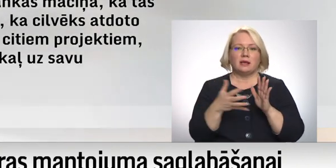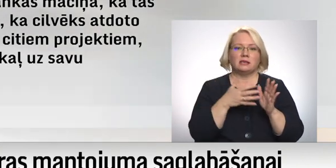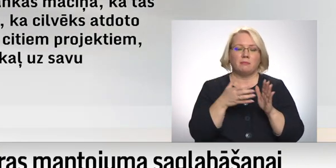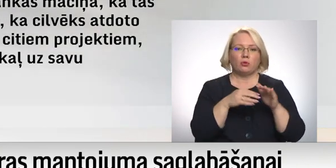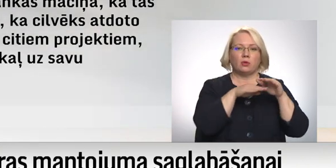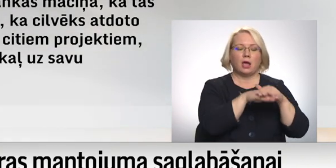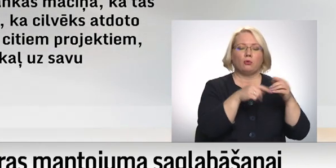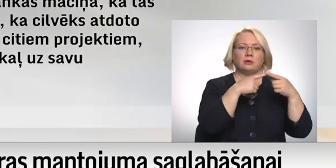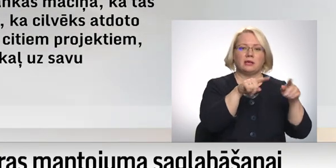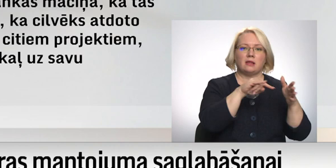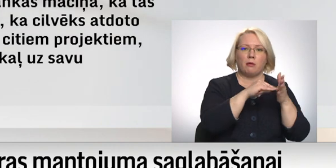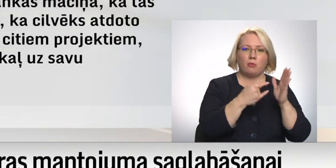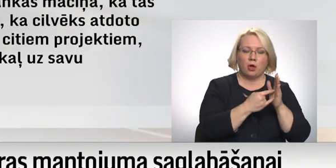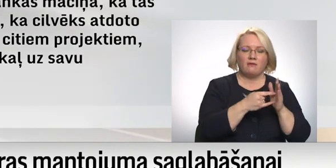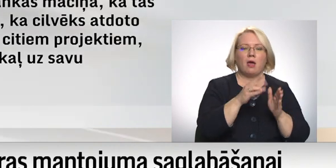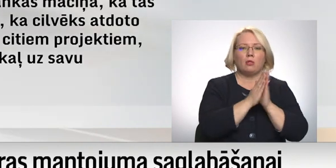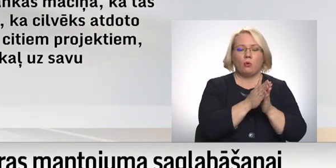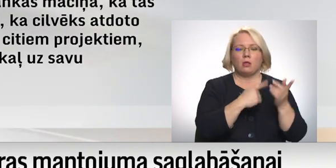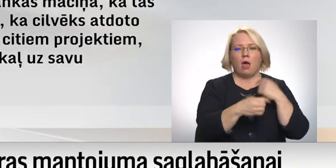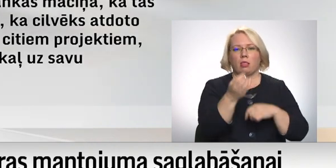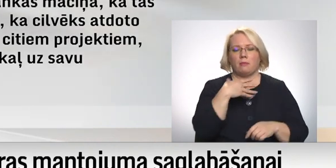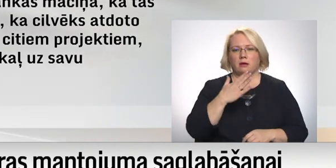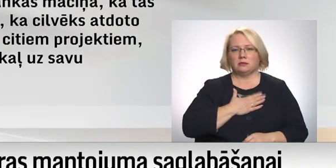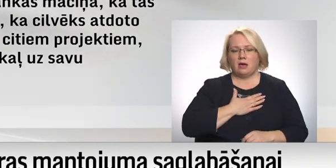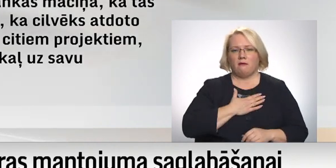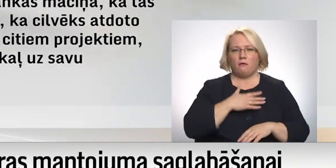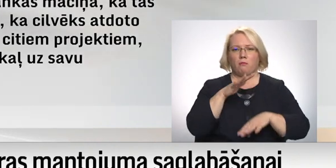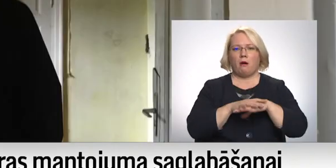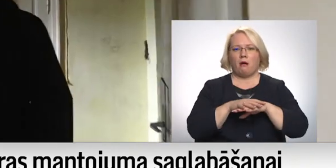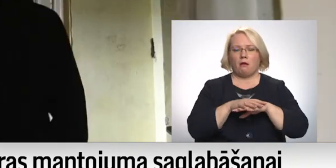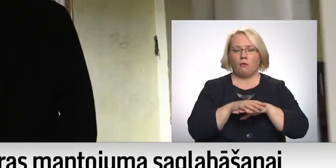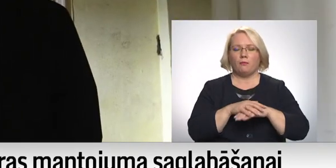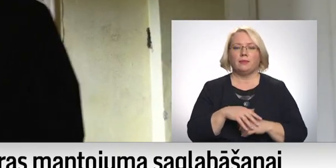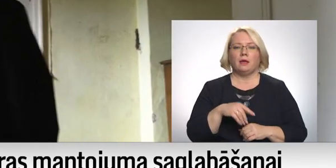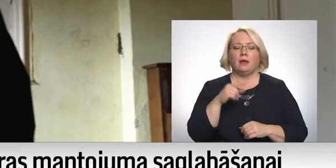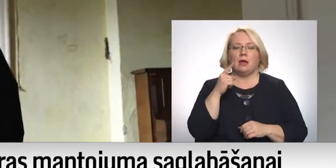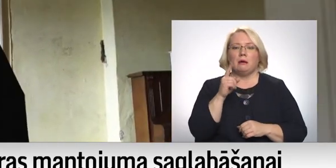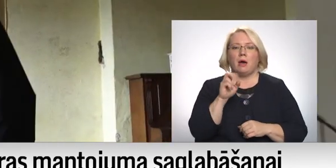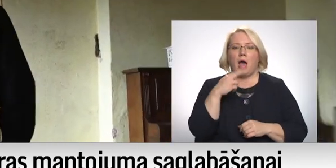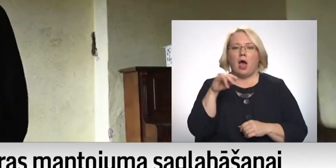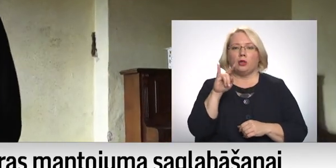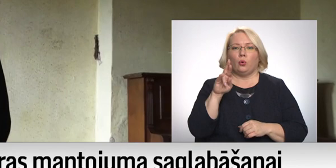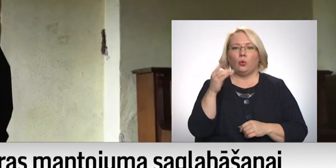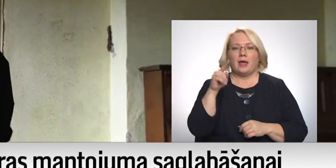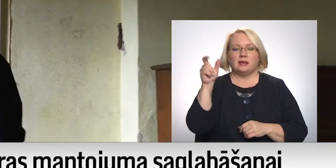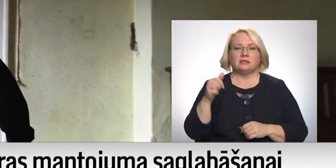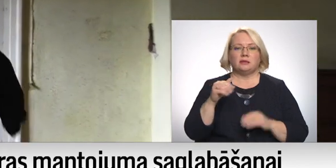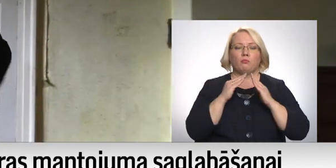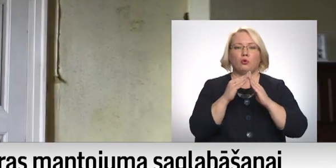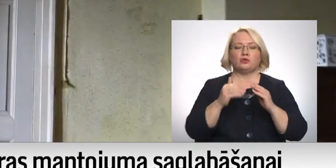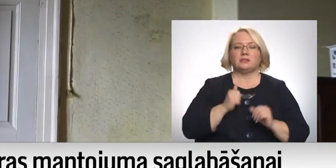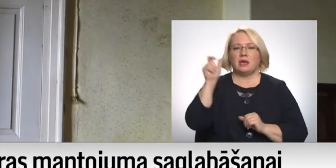projektiem, vai pieprasīt pavisam atpakaļ uz savu personīgo bankas kontu. Padurs muižas īpašniekam Jānim Lazdānam ir